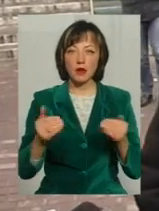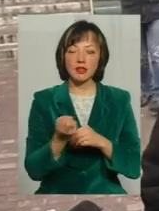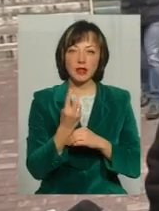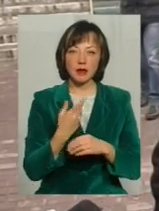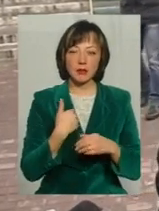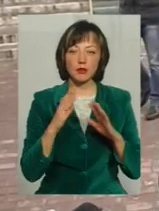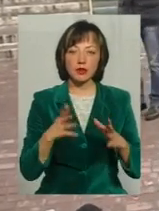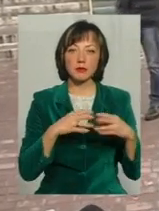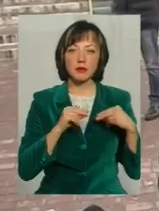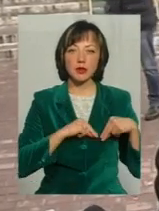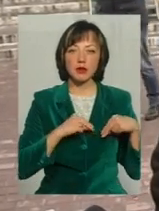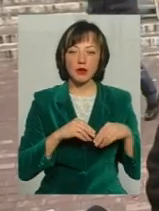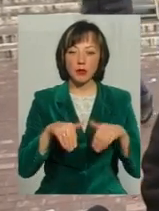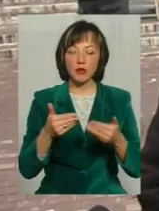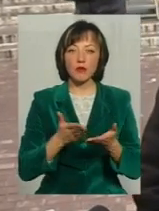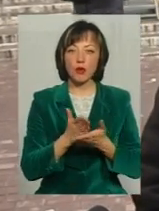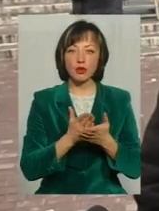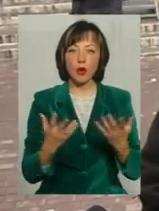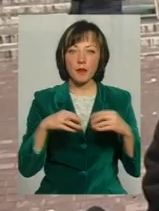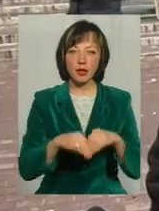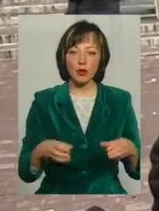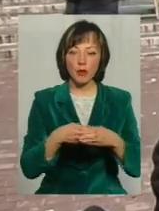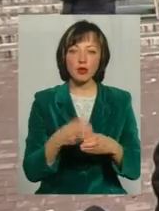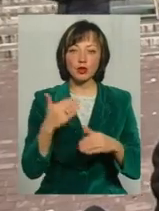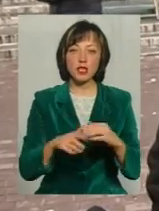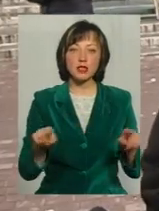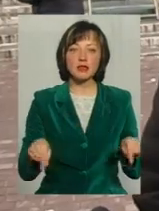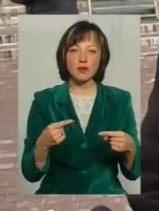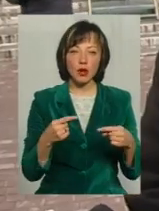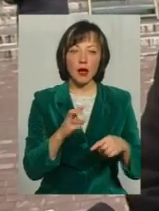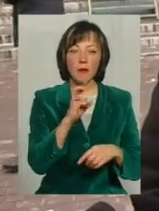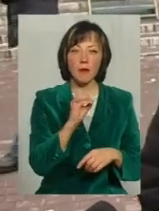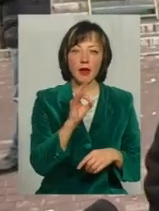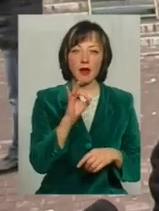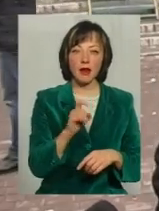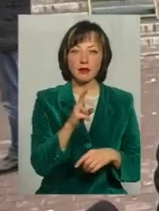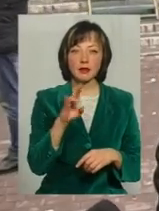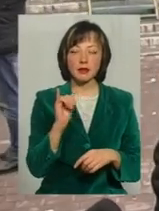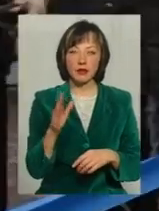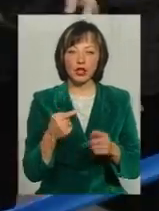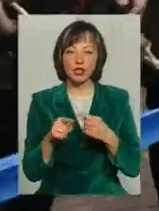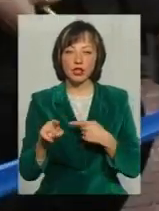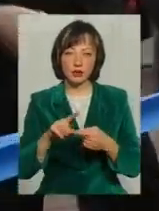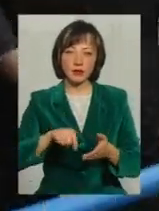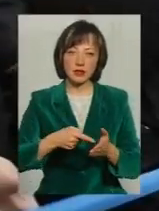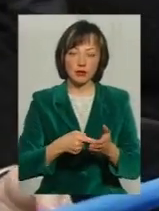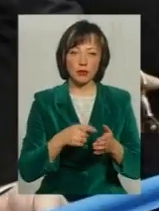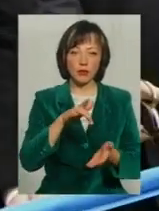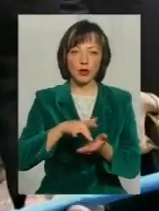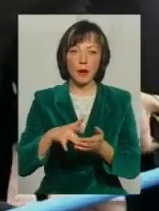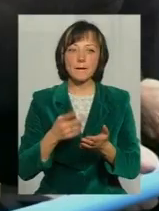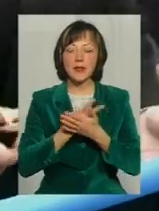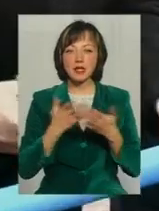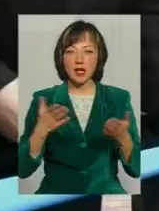ми будемо співпрацювати, пропонувати послуги об'єднаним громадам, які вже створені Берездівські, Ганопольські і іншим населеним пунктам Хоч презентація